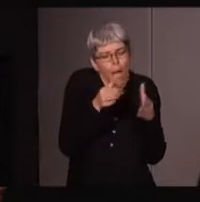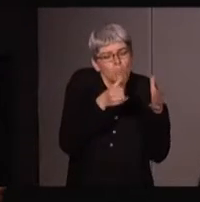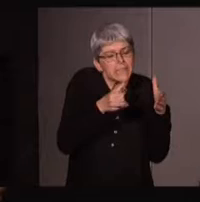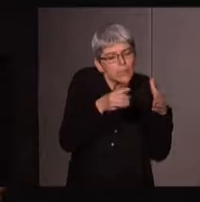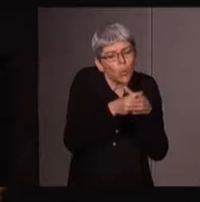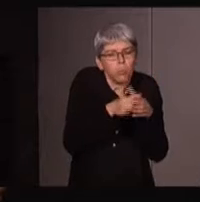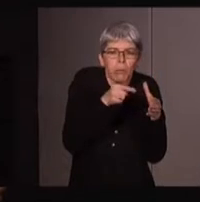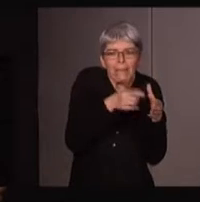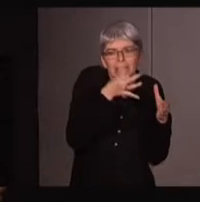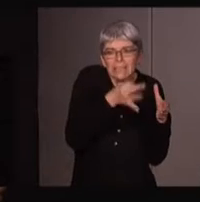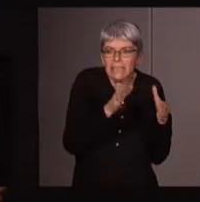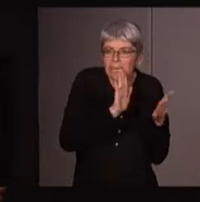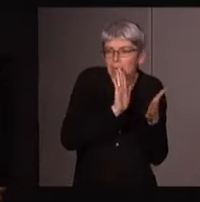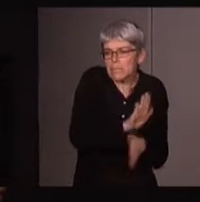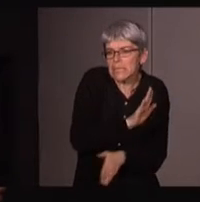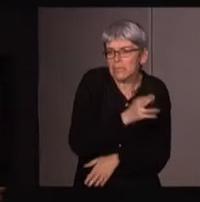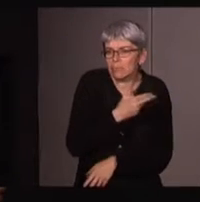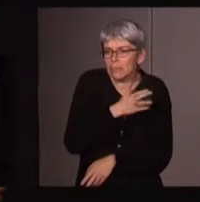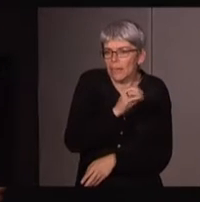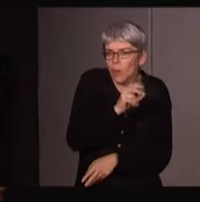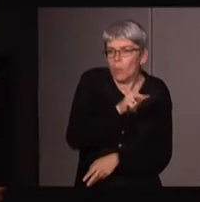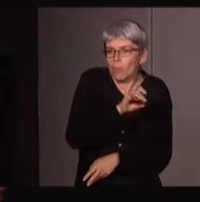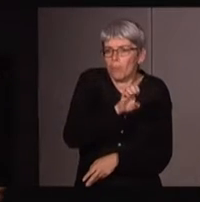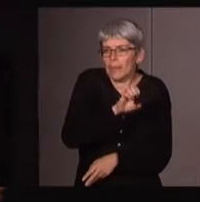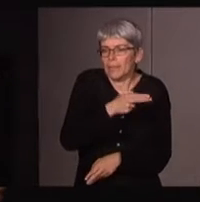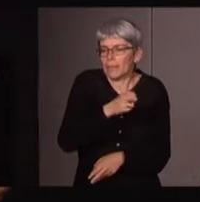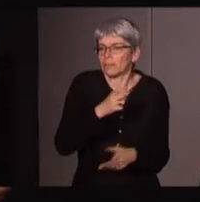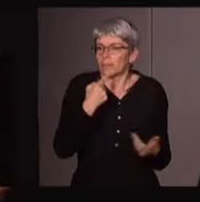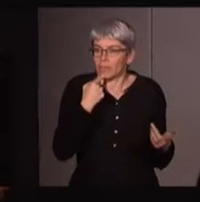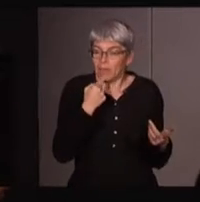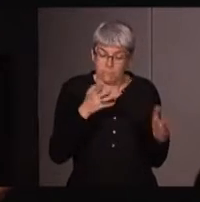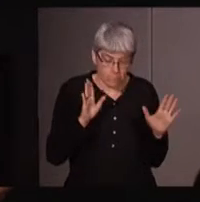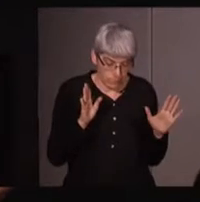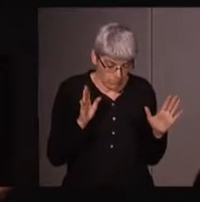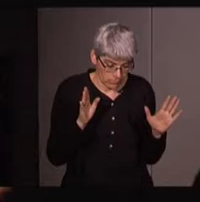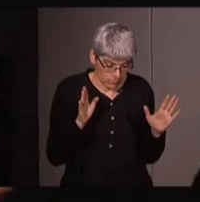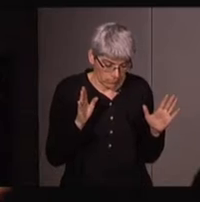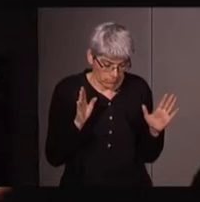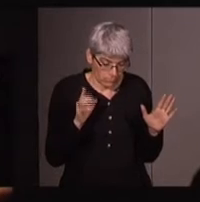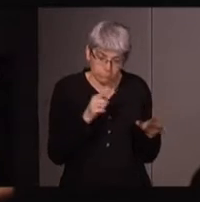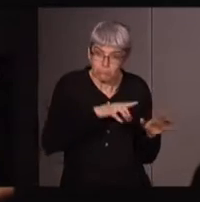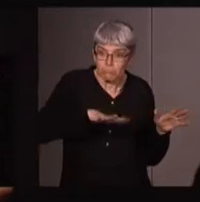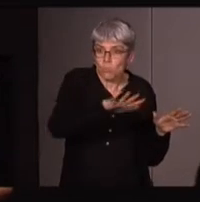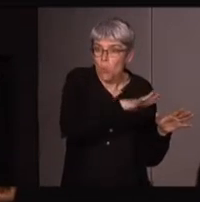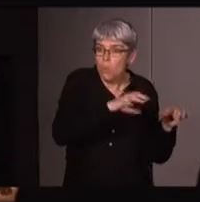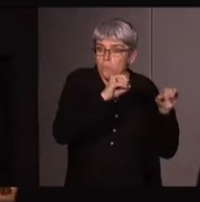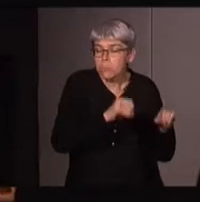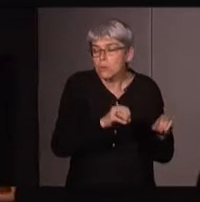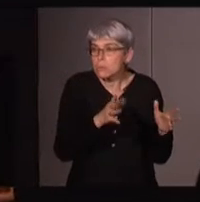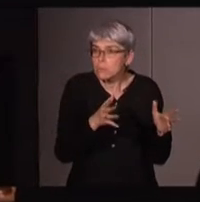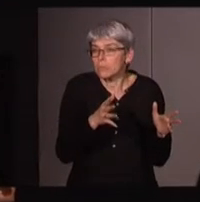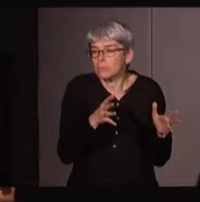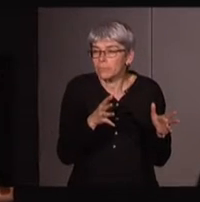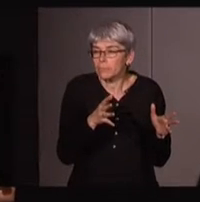disent néo-payennes, que par ailleurs, c'est une partie seulement, encore une fois aussi, de ceux qui pourraient avoir un lien